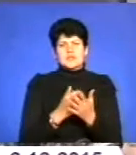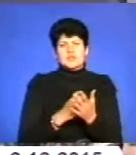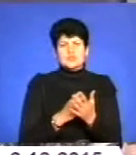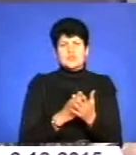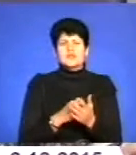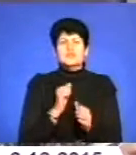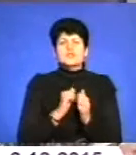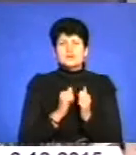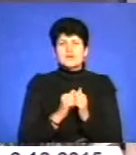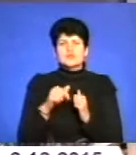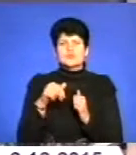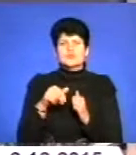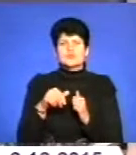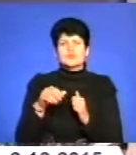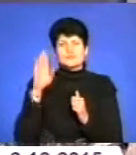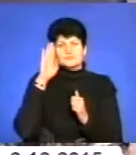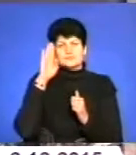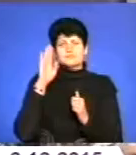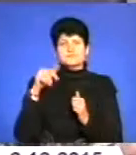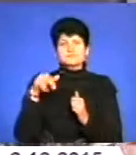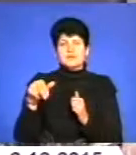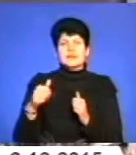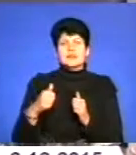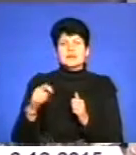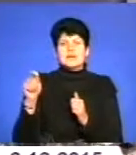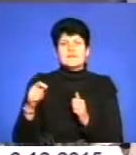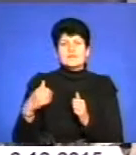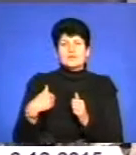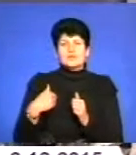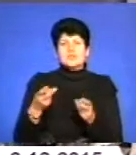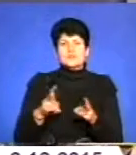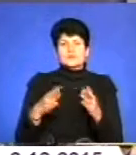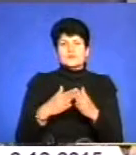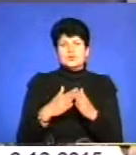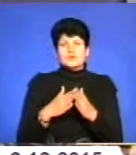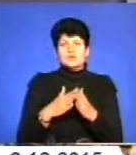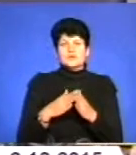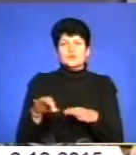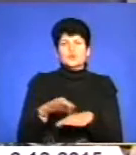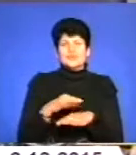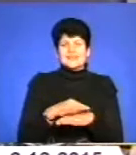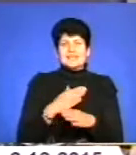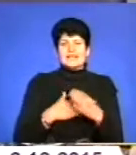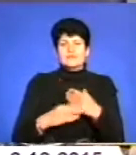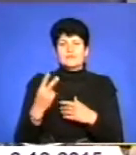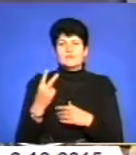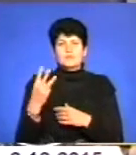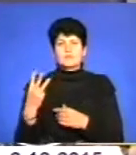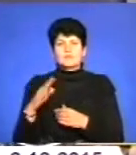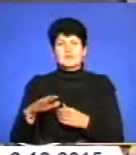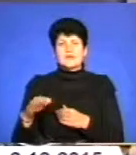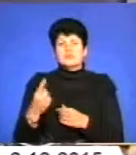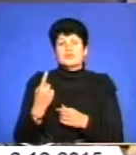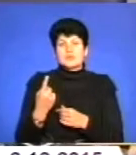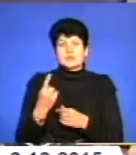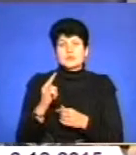Дуже часто він йде на війну і лишається вдома. Дружина – інвалід, наприклад, з двома-трьома дітками або з